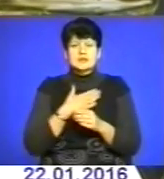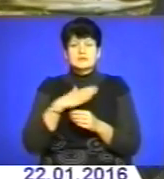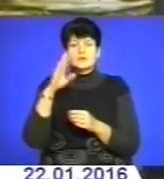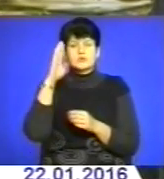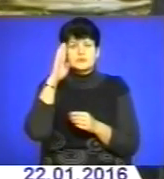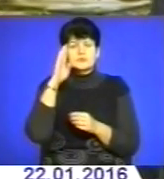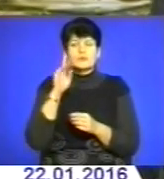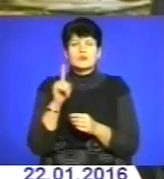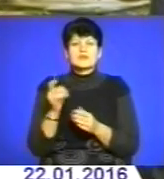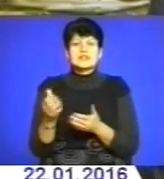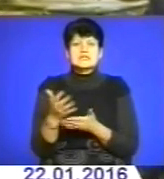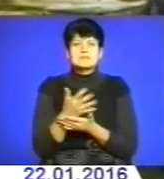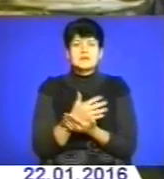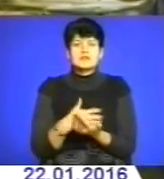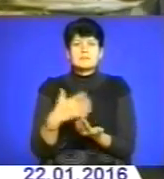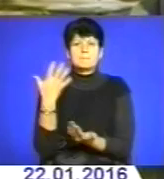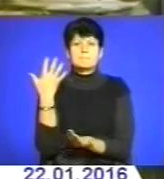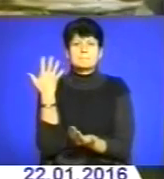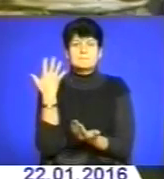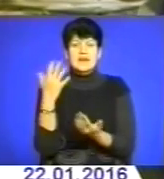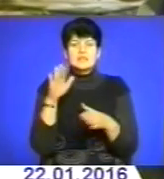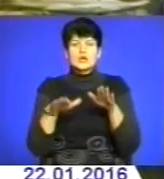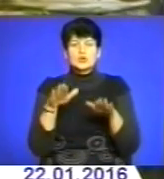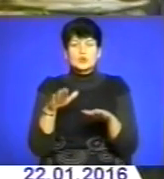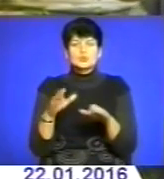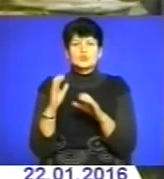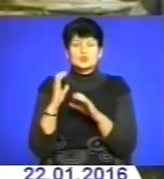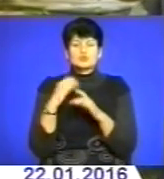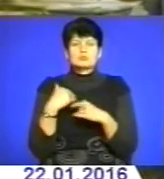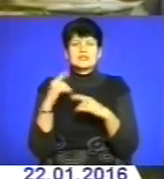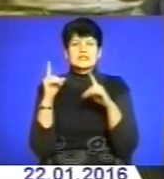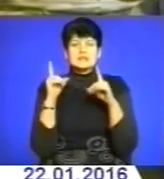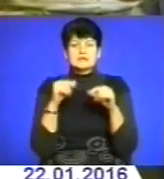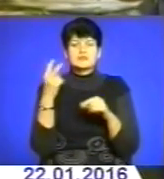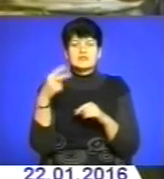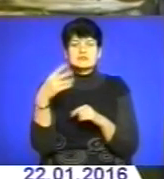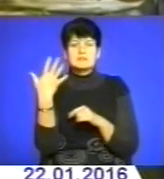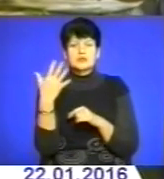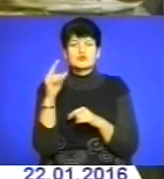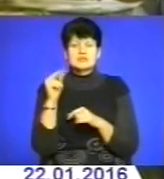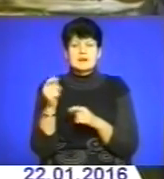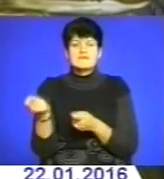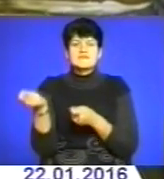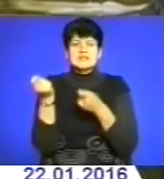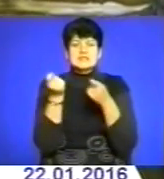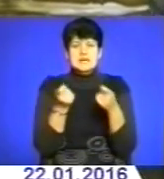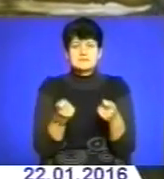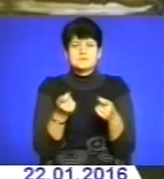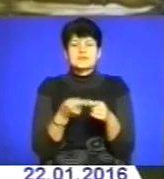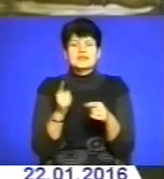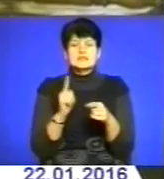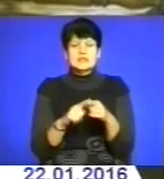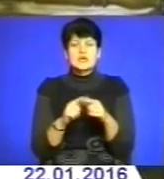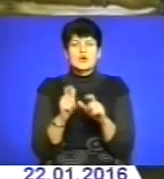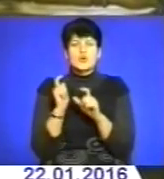бо назбиравши вже більше пяти тонн грузу, ми їдемо 25-го числа, веземо цей груз,